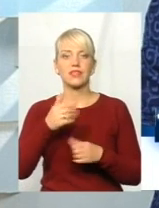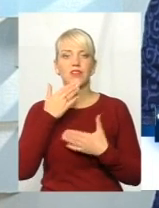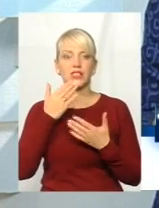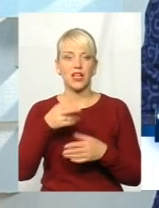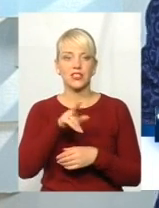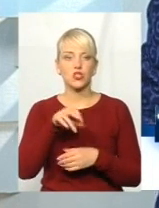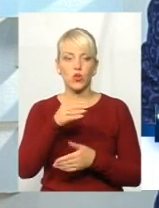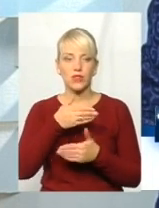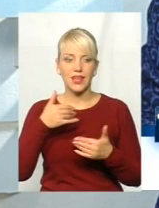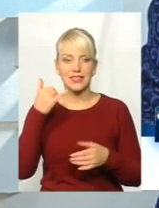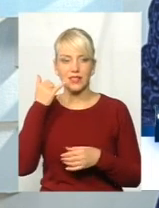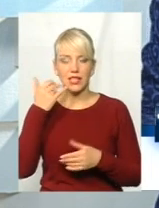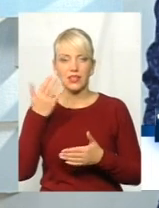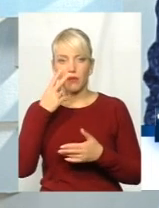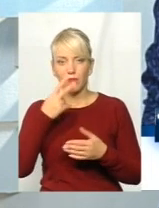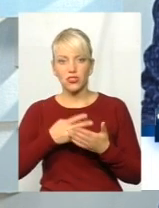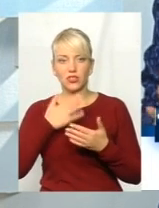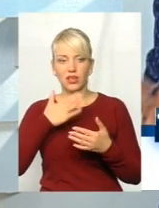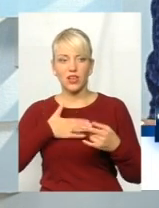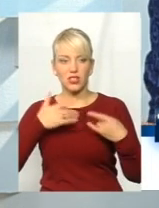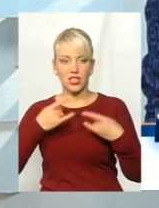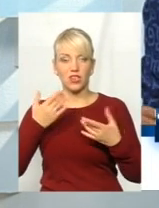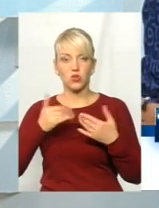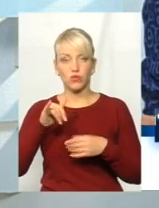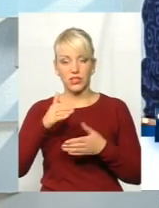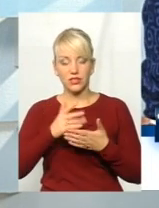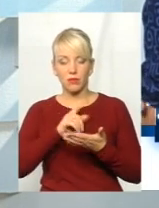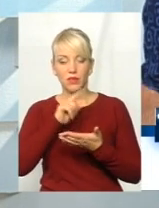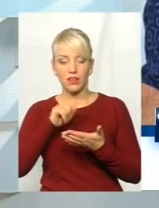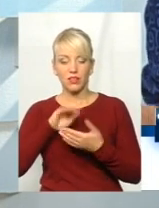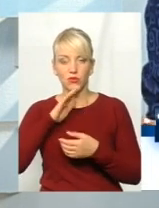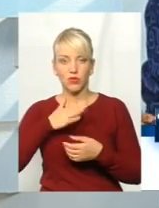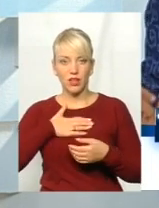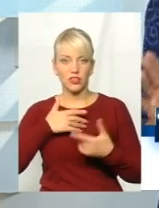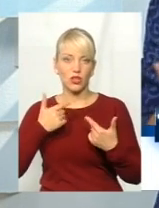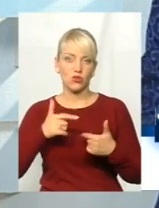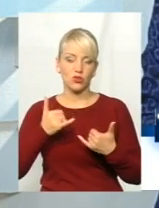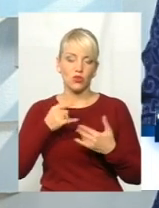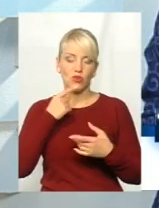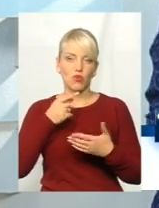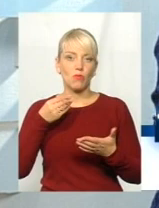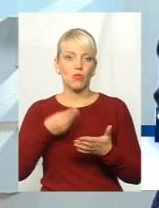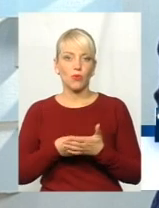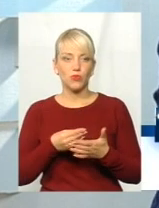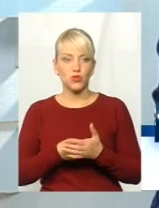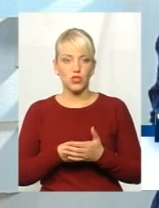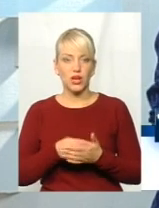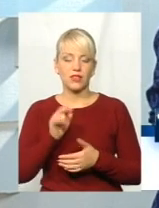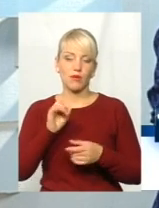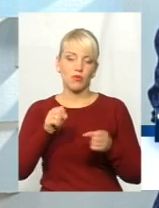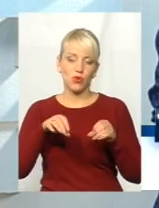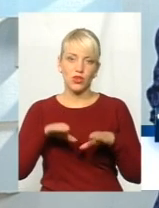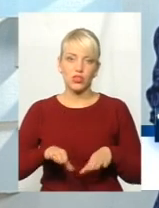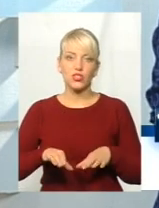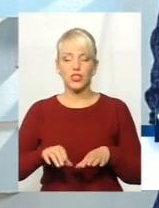екранах. Якщо у вас є запитання до наших гостей, говоримо сьогодні про бюджет, говоримо про рішення